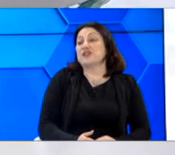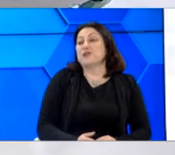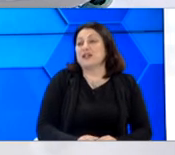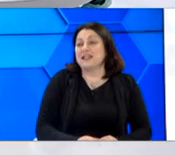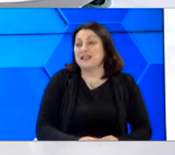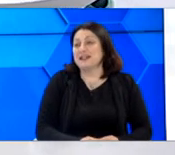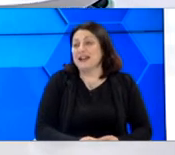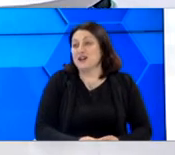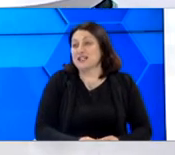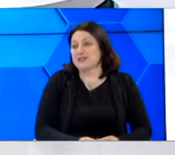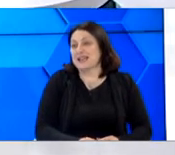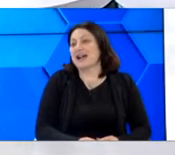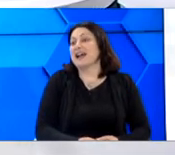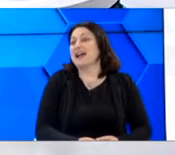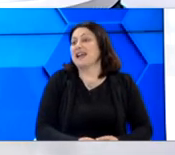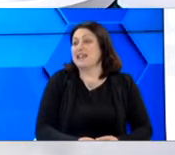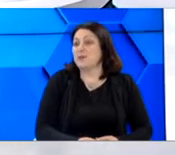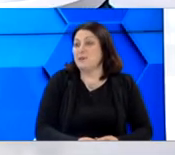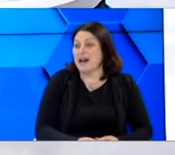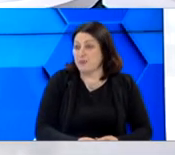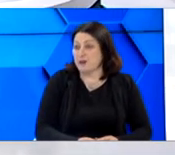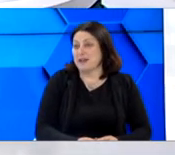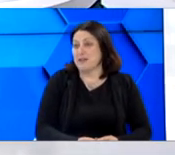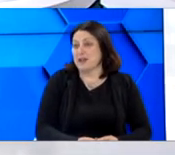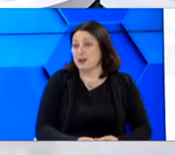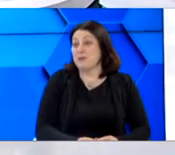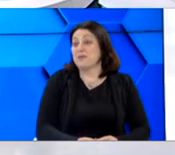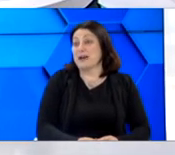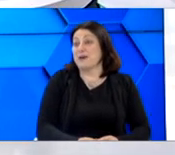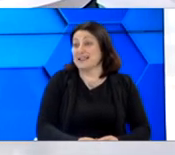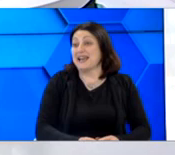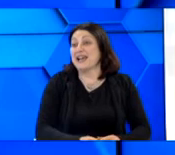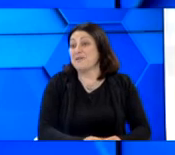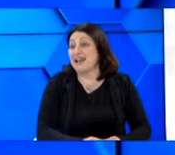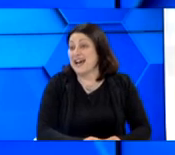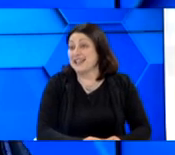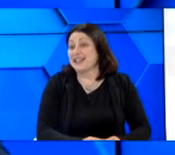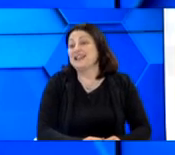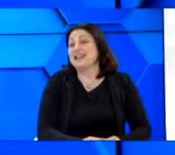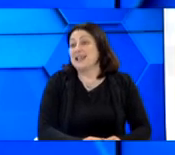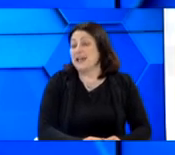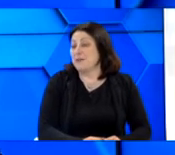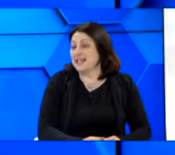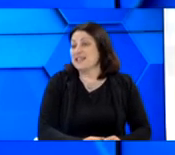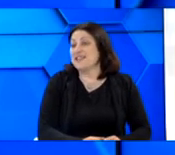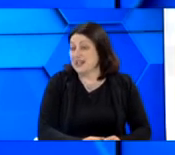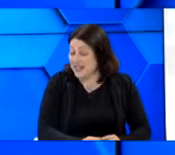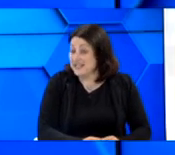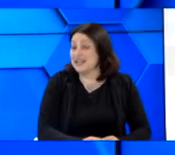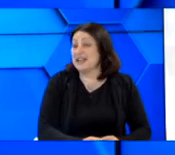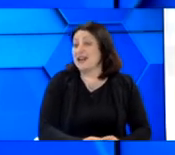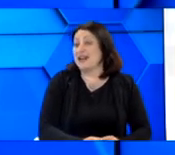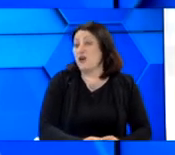Ευχαριστώ πολύ, καλώς σας βρήκα. Χαίρομαι πάρα πολύ που είμαι εδώ. Πραγματικά είχαμε κάνει, είχαμε αρχίσει τη